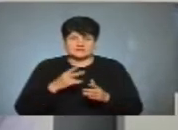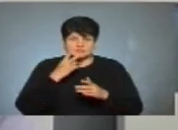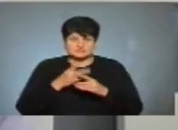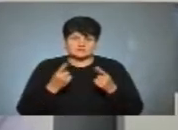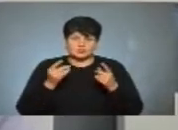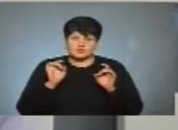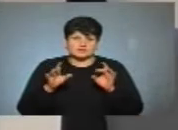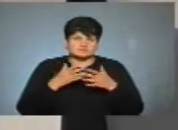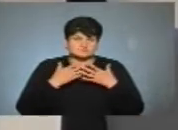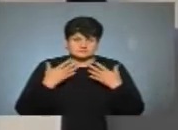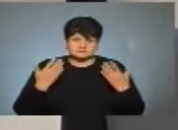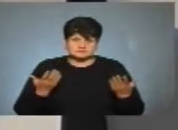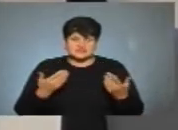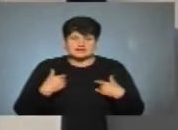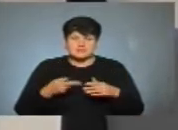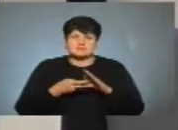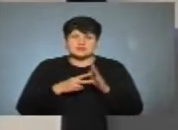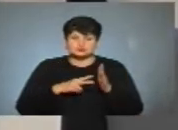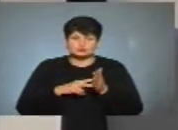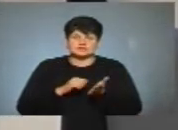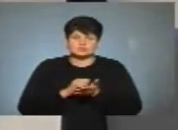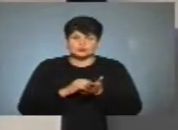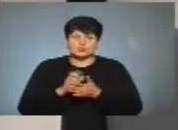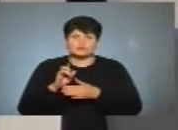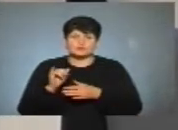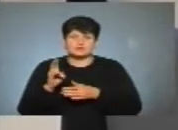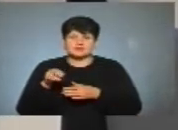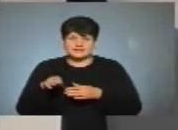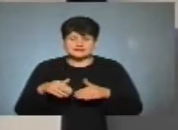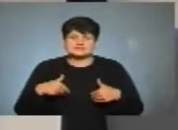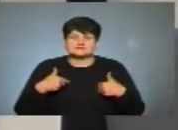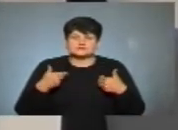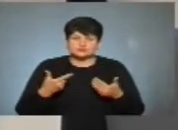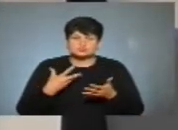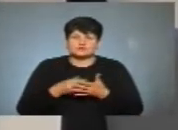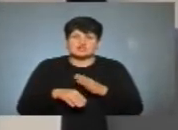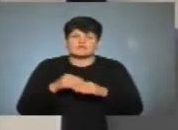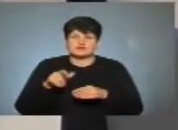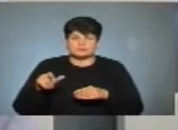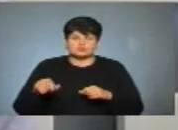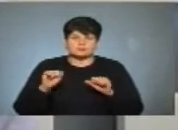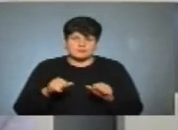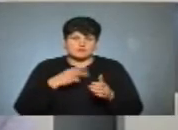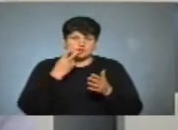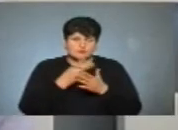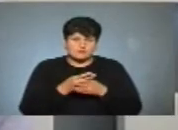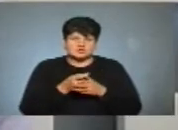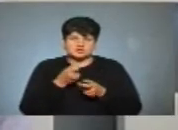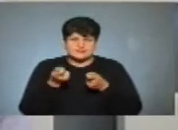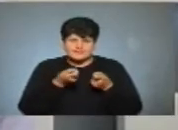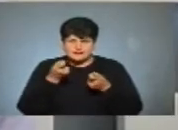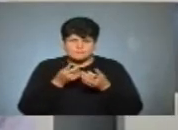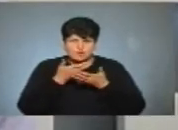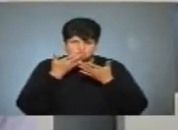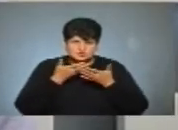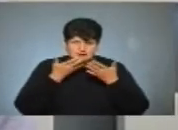небагато. Я планую надрукувати буклет, з цим буклетом звернутися до своїх виборців, для того, щоб вони могли побачити, детальніше прочитати. А